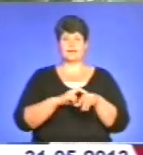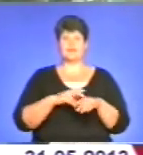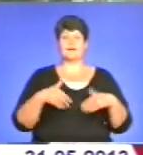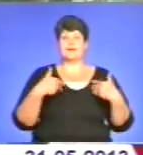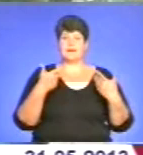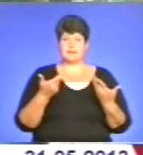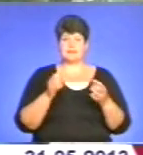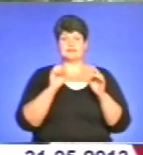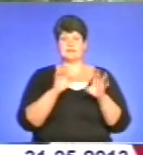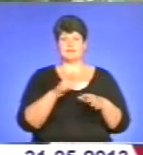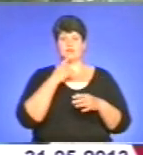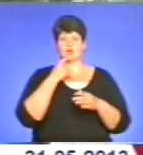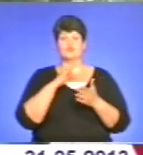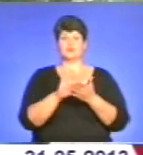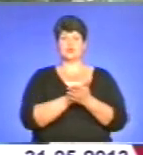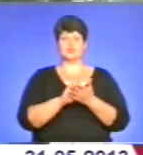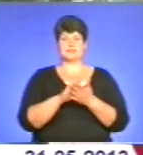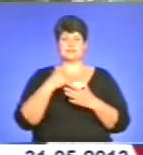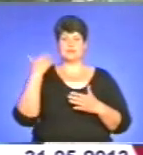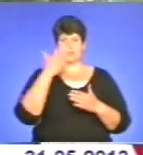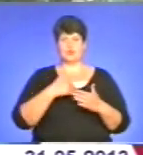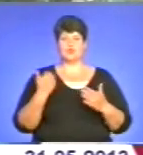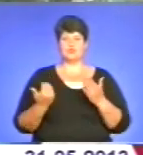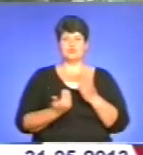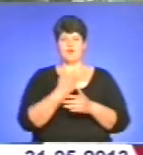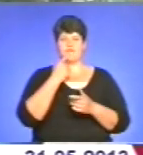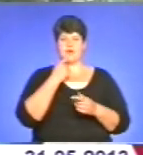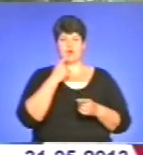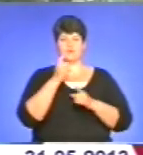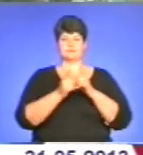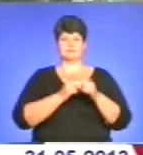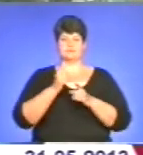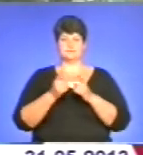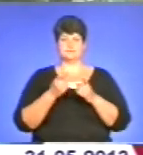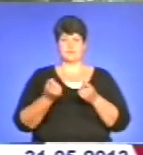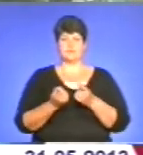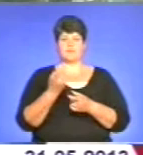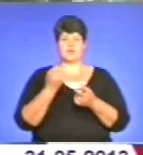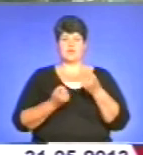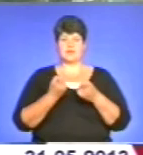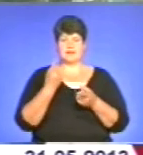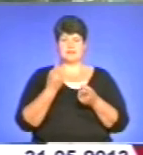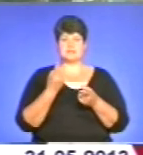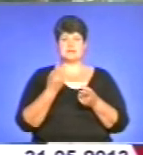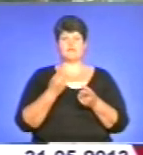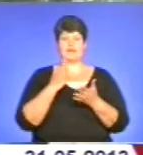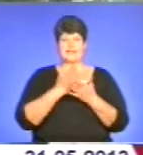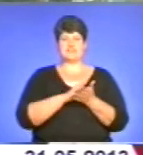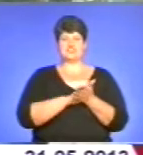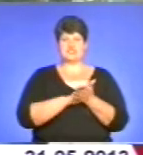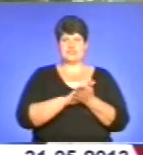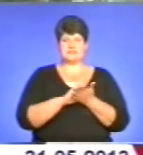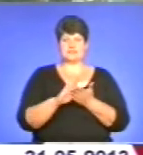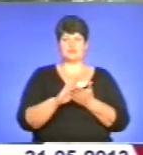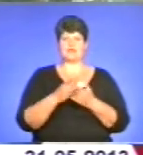здавати кров, щоб почищувати організм. Тому що нова кров, яка заміняє ту кров, що взято як донорську, вона є чистою, вона